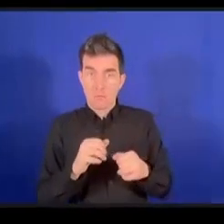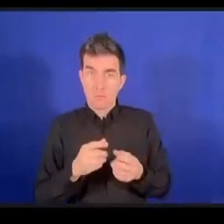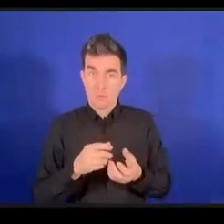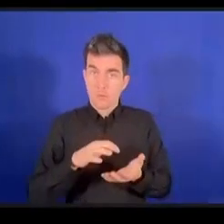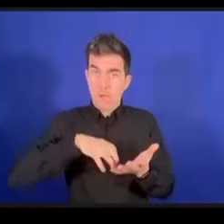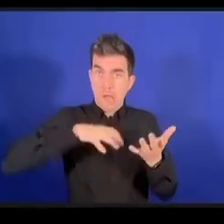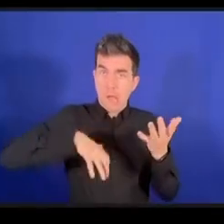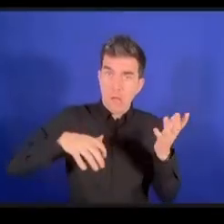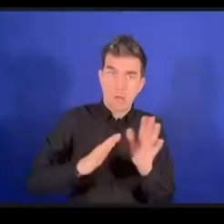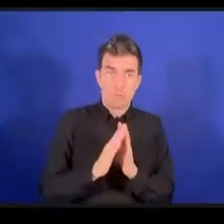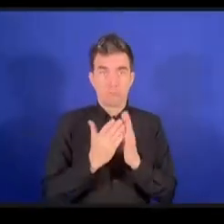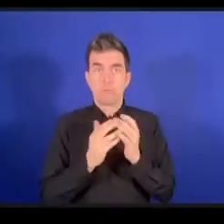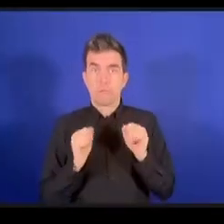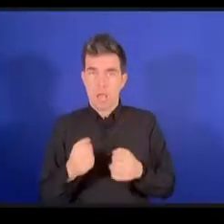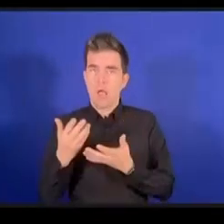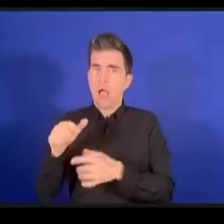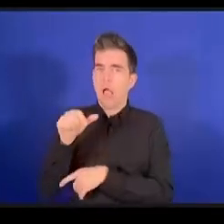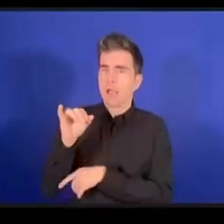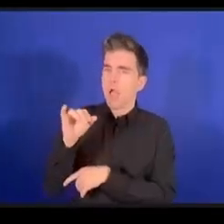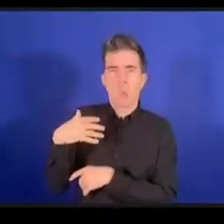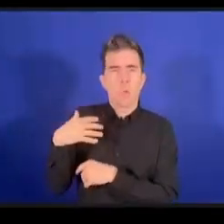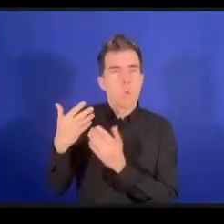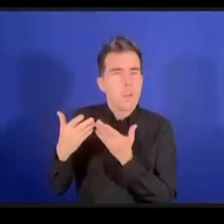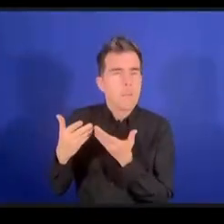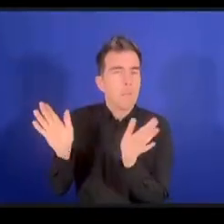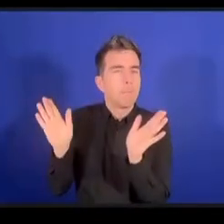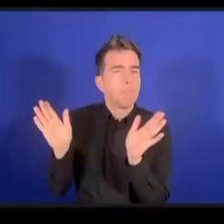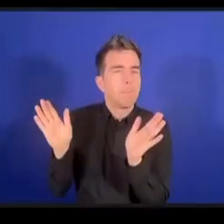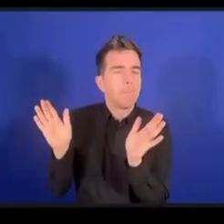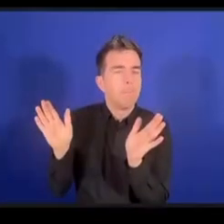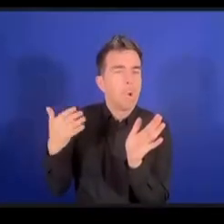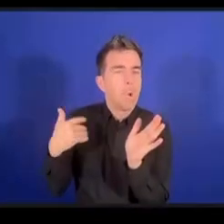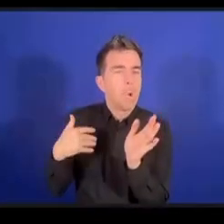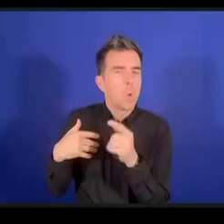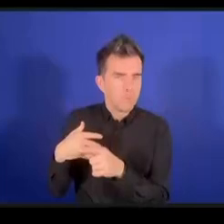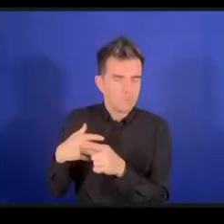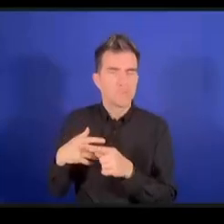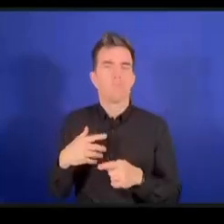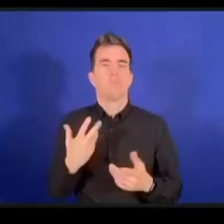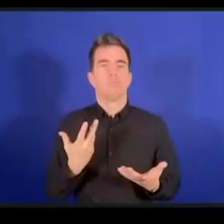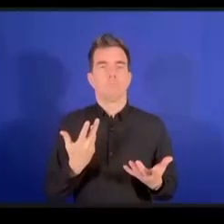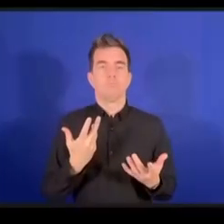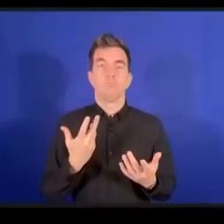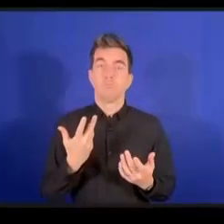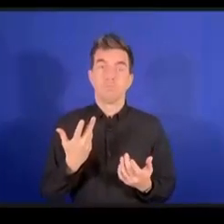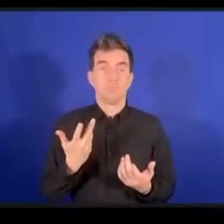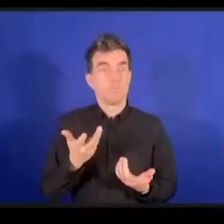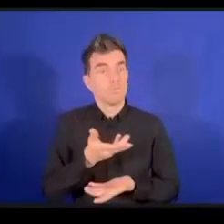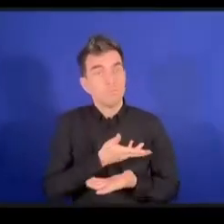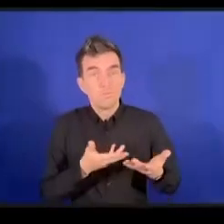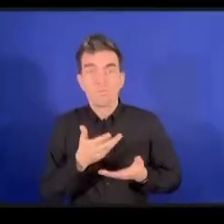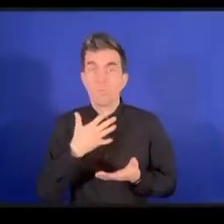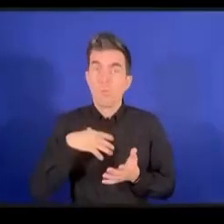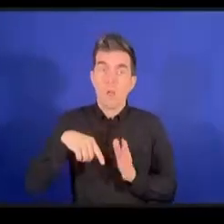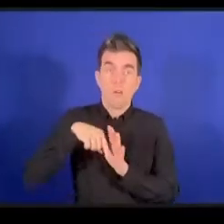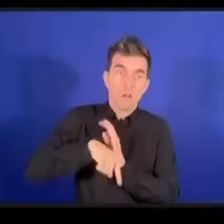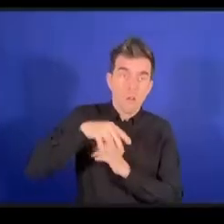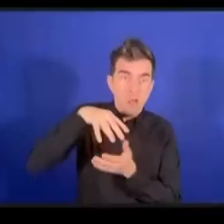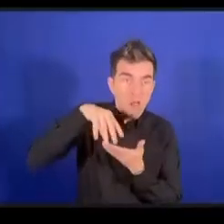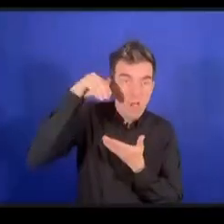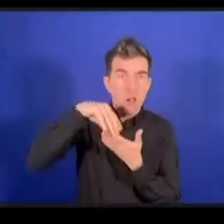والذكاء الاصطناعي هو أوسع بكثير من مجرد الوصول لقواعد بيانات لغوية